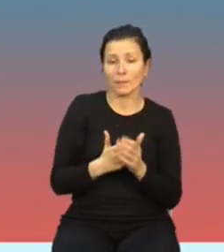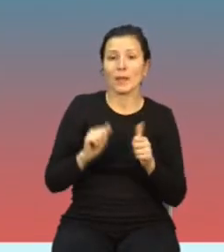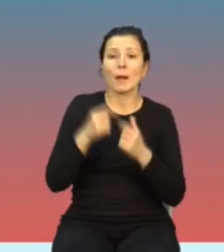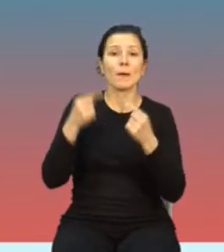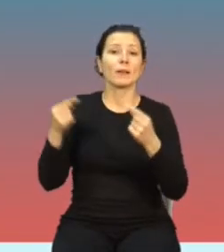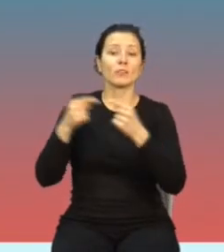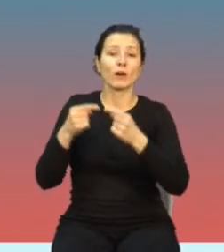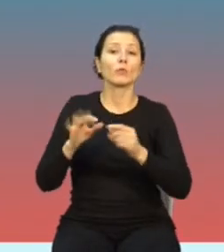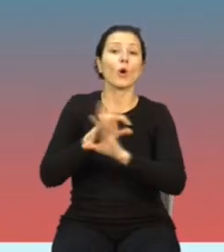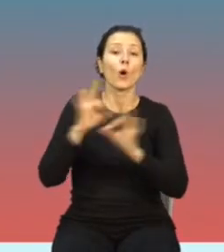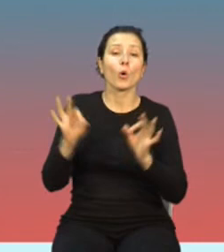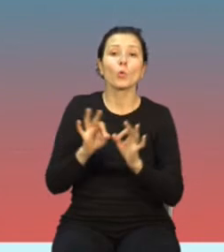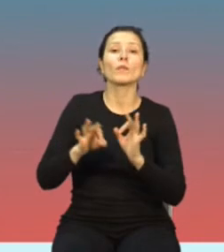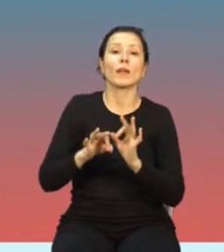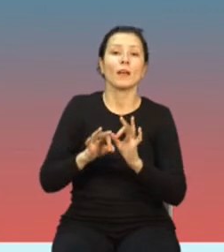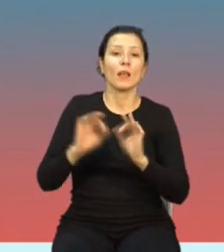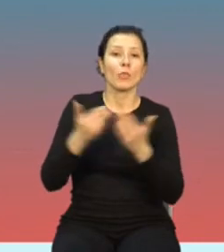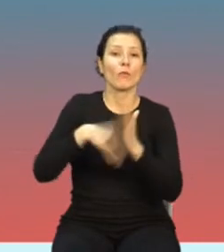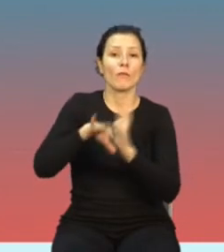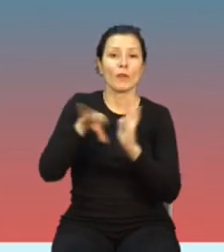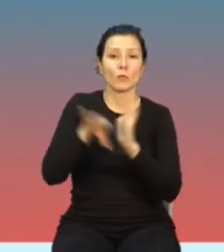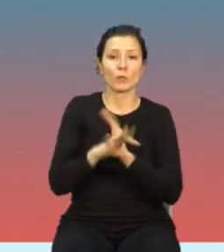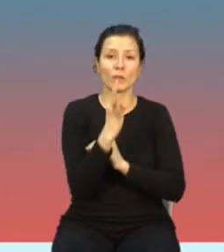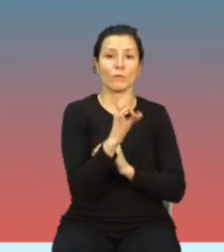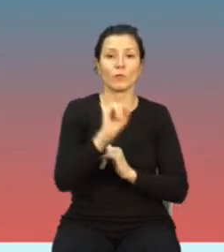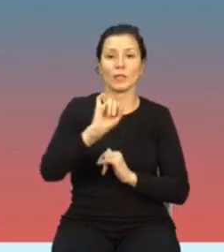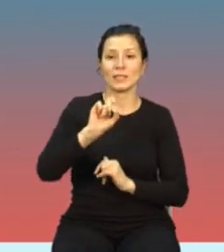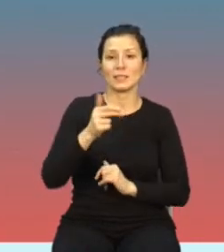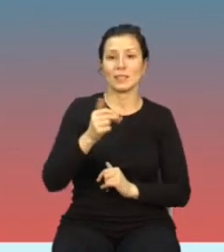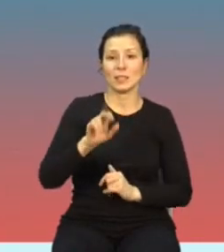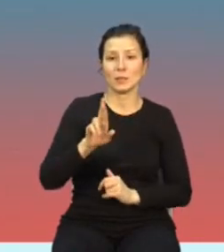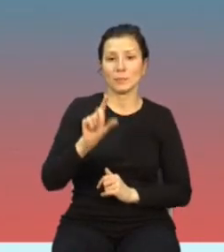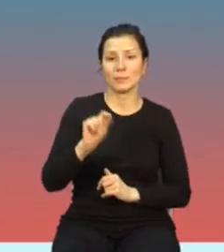granicznymi, wytycznych i IGNIRP. I też